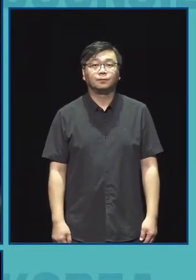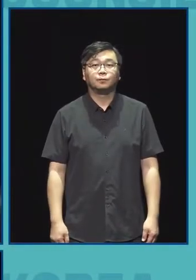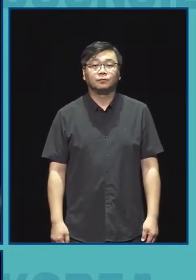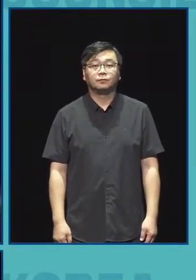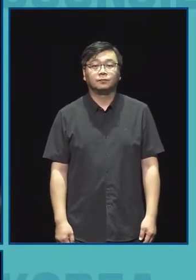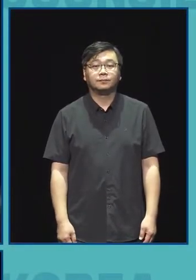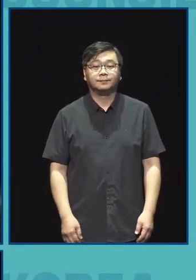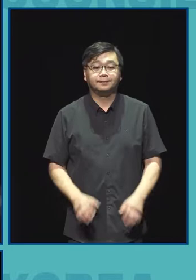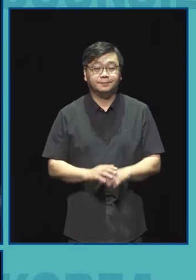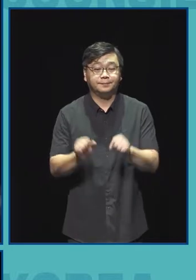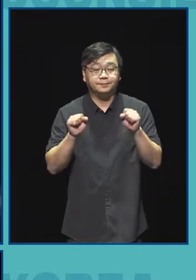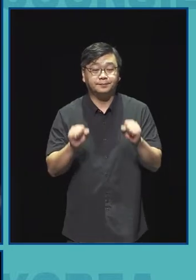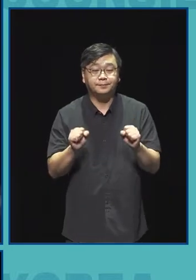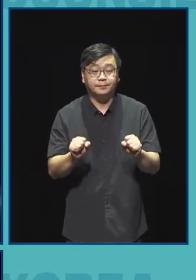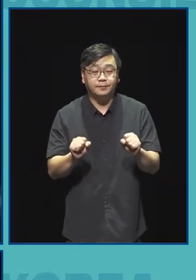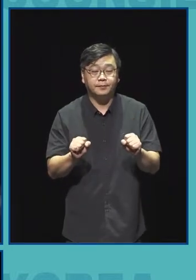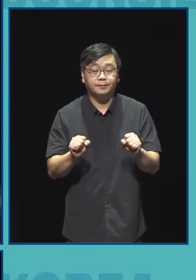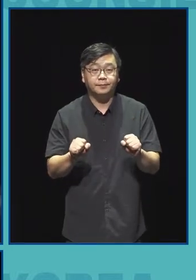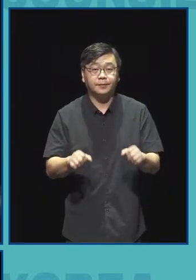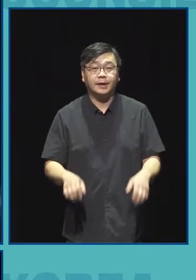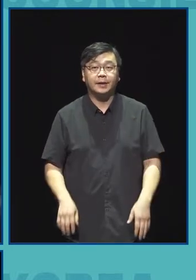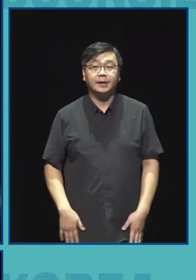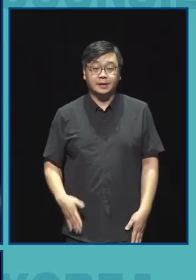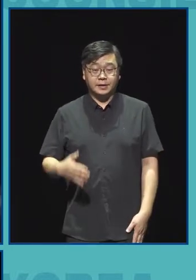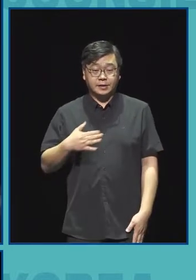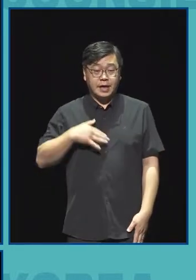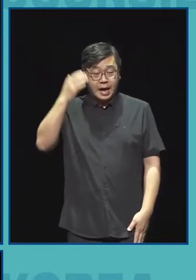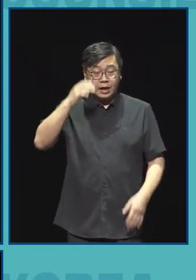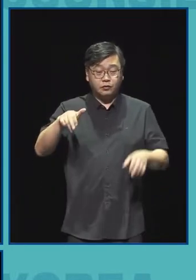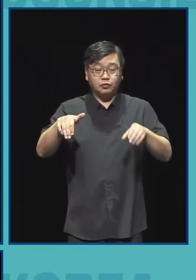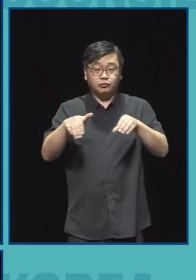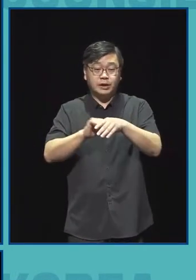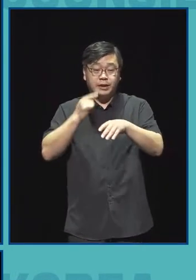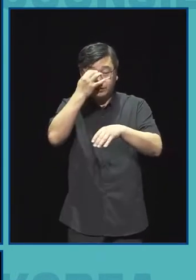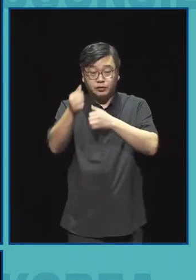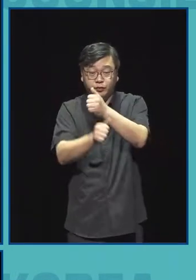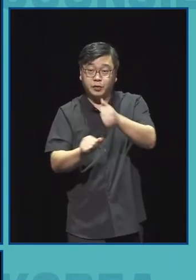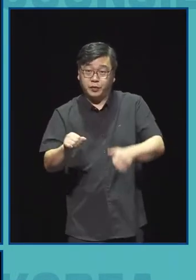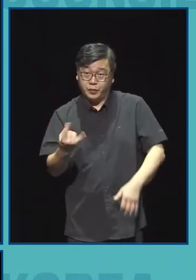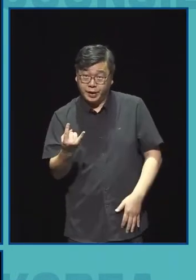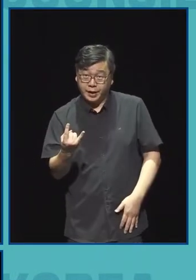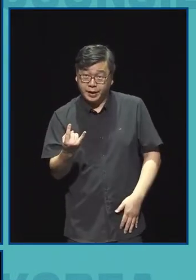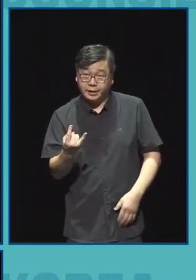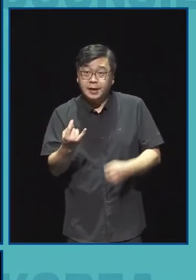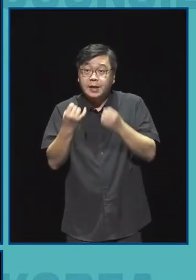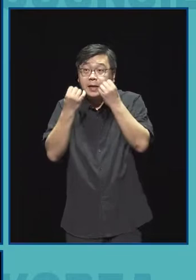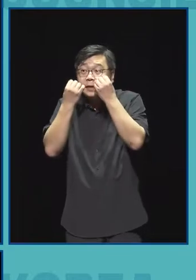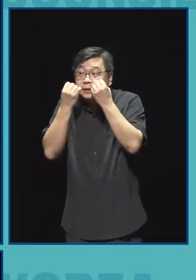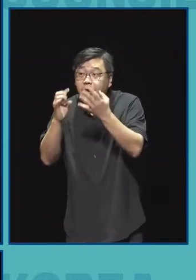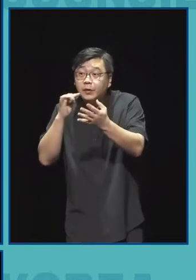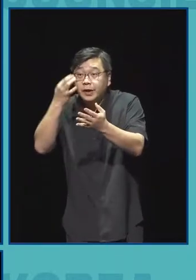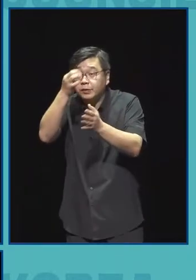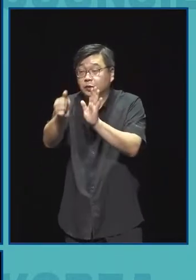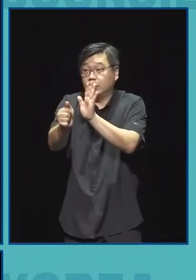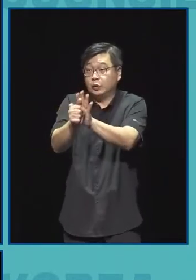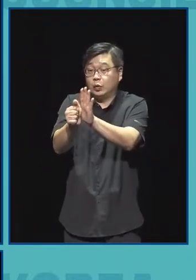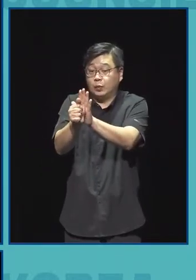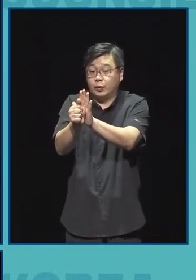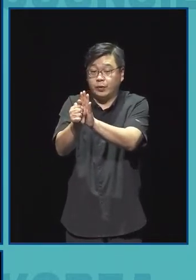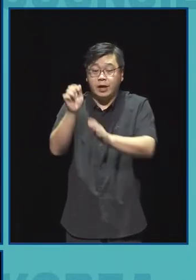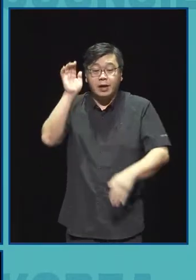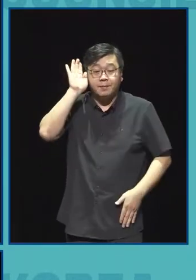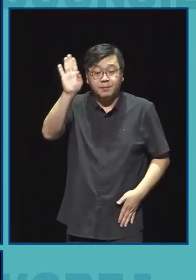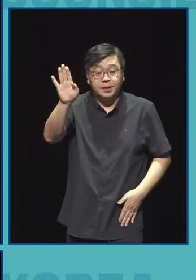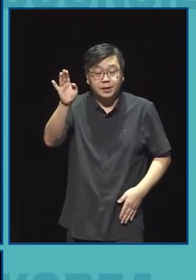네 안녕하십니까 저는 한국문화예술위원회에서 새로운 예술의 성장을 지원하는 미래사업부